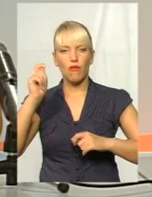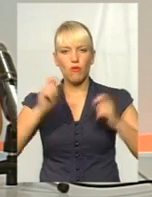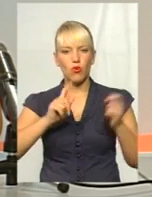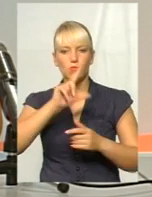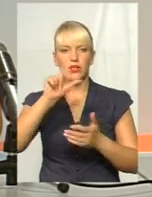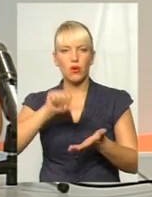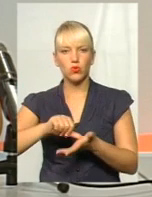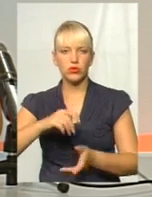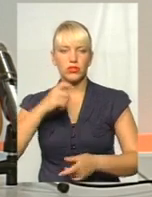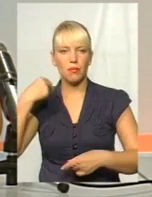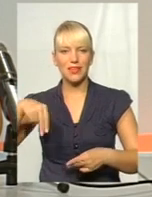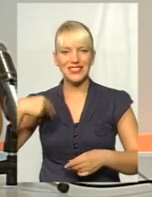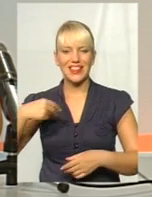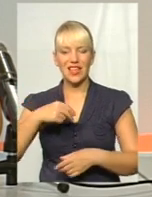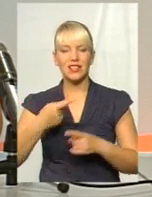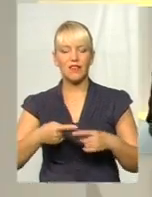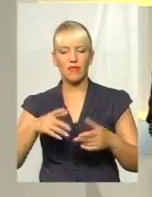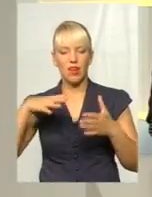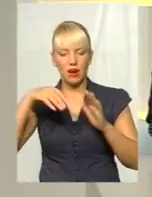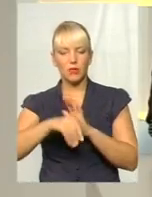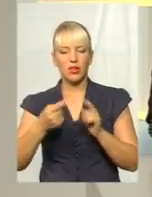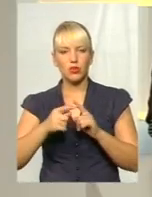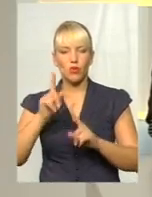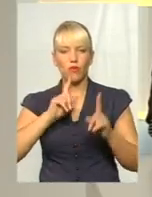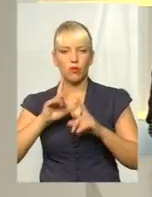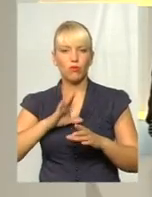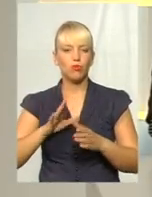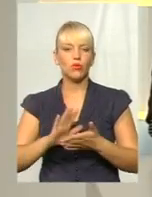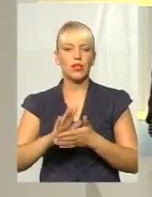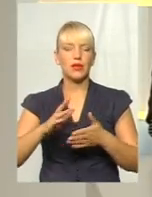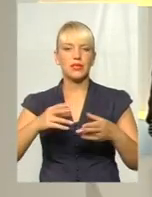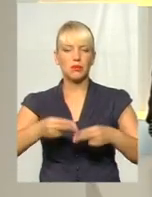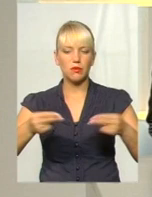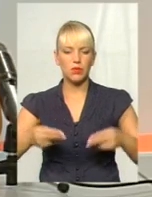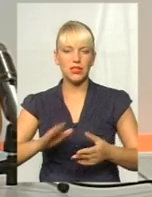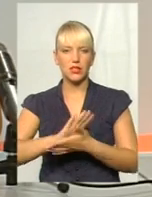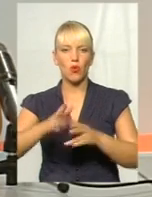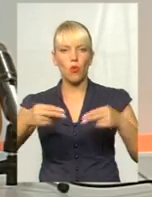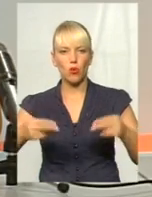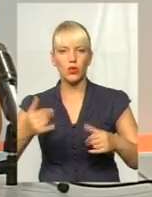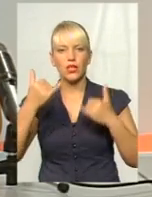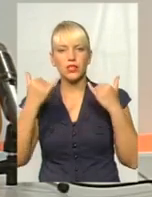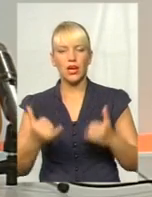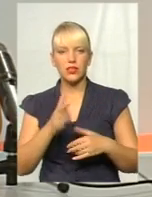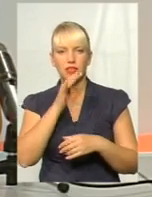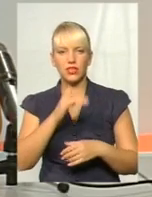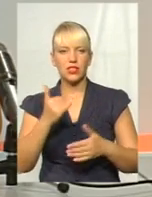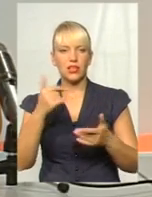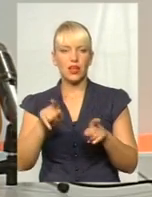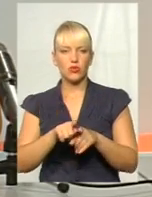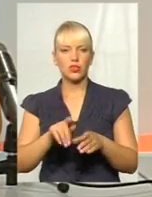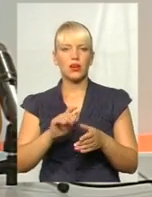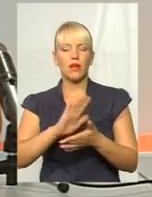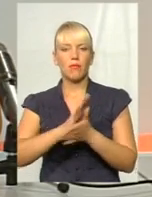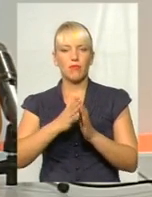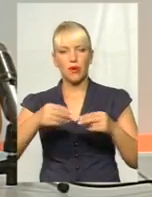і в рамках цього форуму були підписані дуже важливі меморандуми про співпрацю, угоди. Зараз на часі в нас стоїть підписання меморандуму про